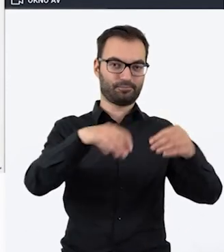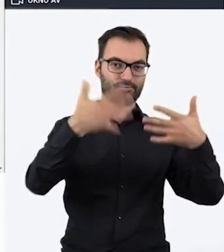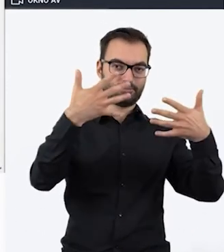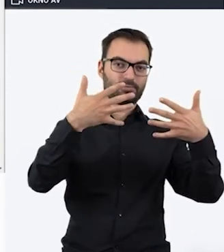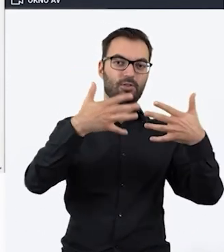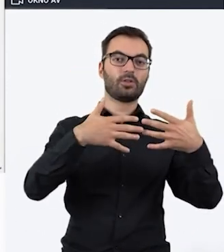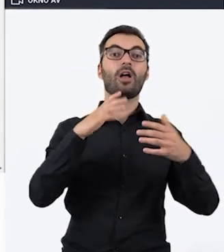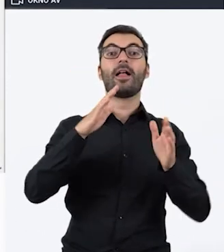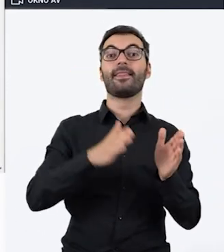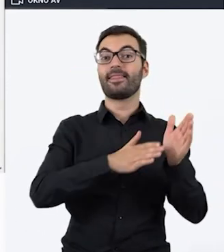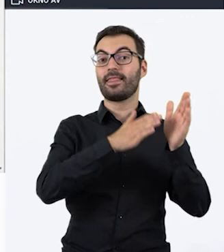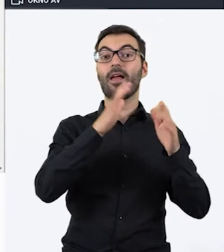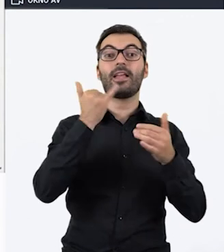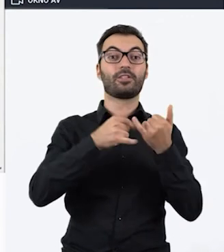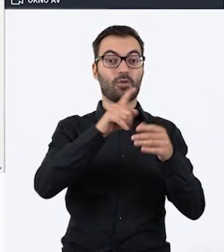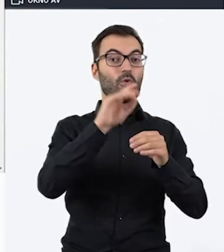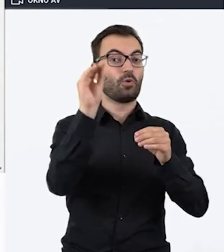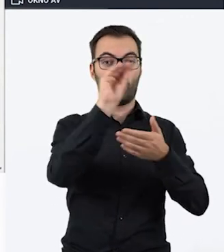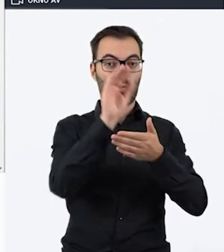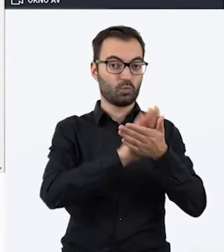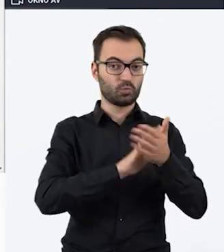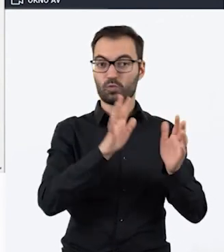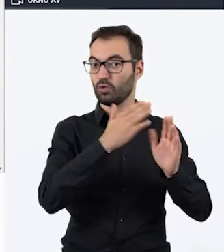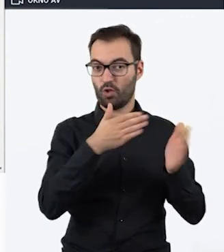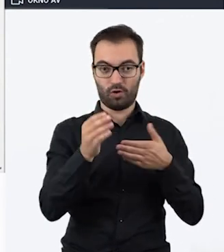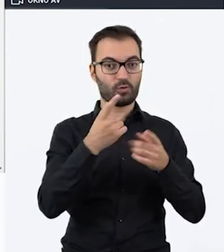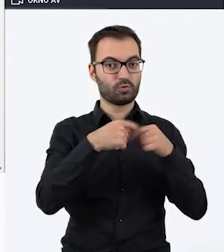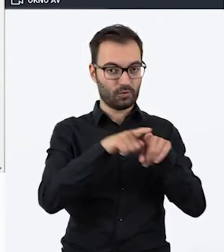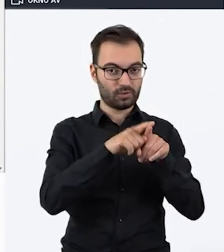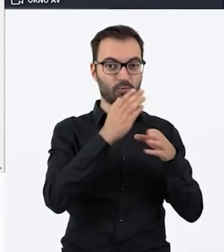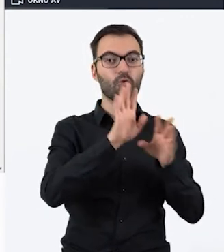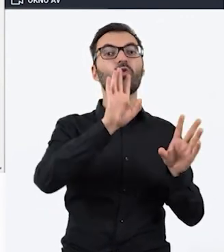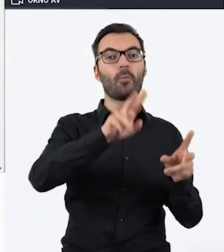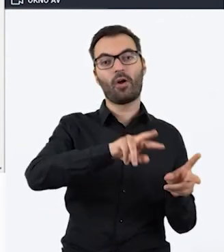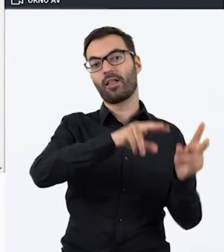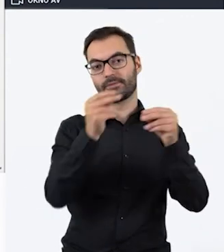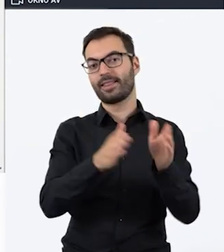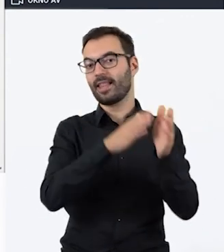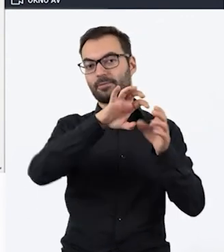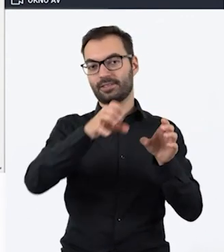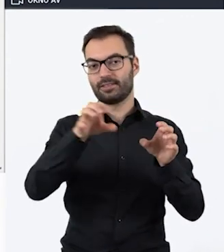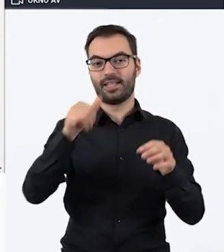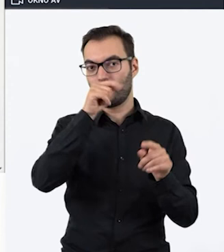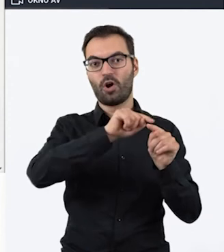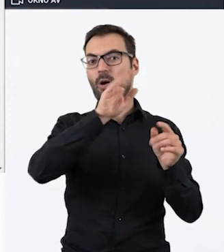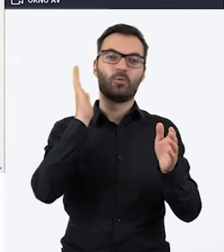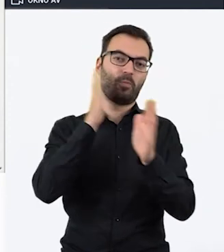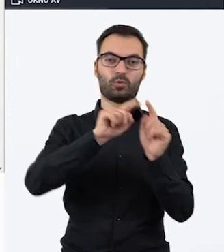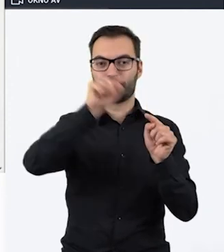przejść dopiero do kolejnej sekcji, jeżeli wypełnimy tutaj wszystko, co jest konieczne. Czyli na samym początku